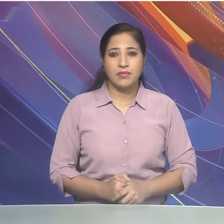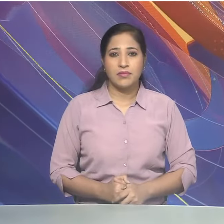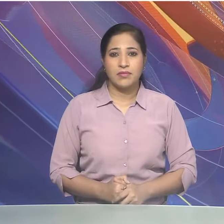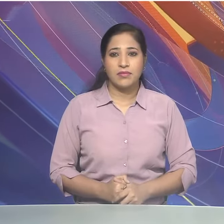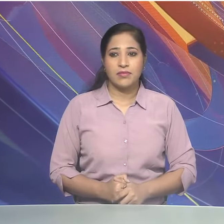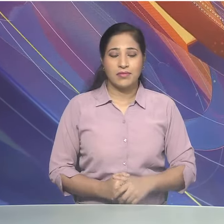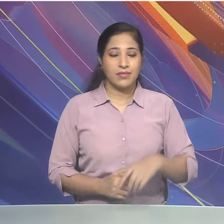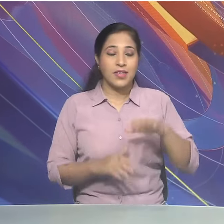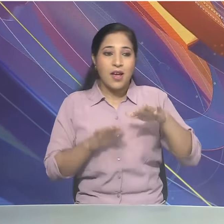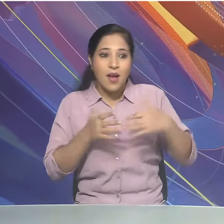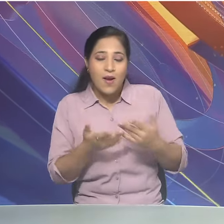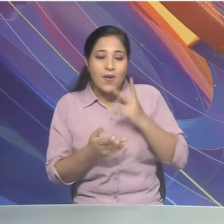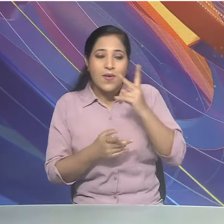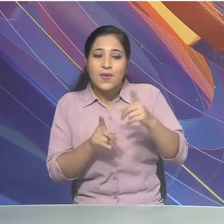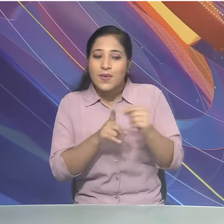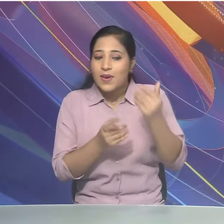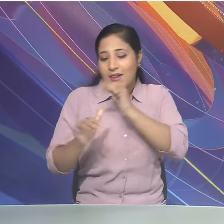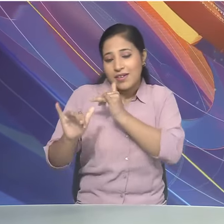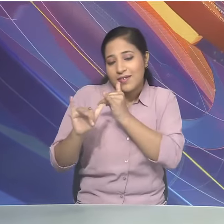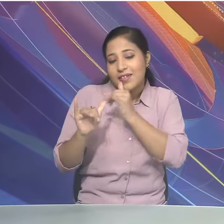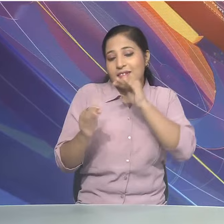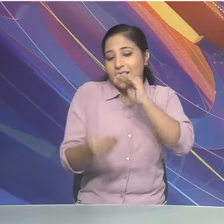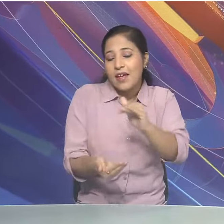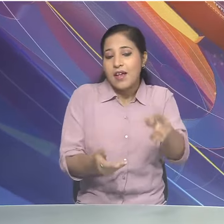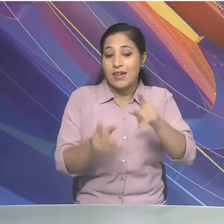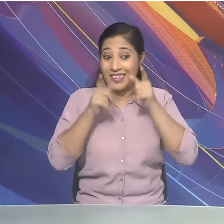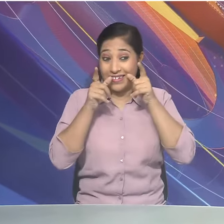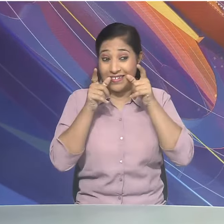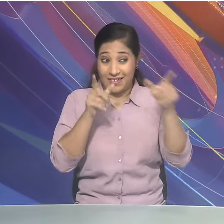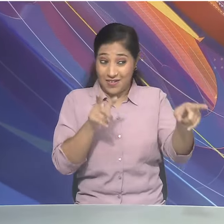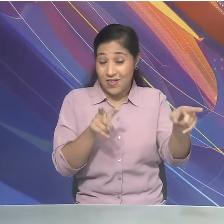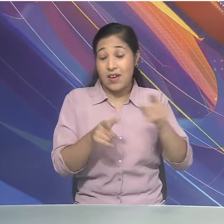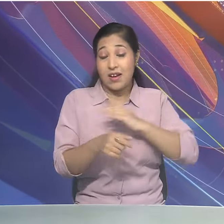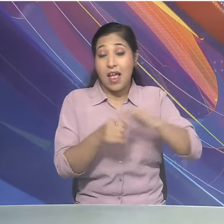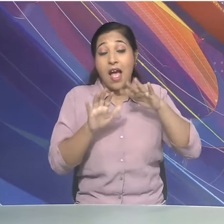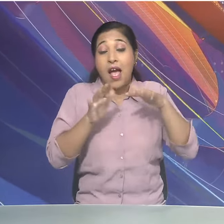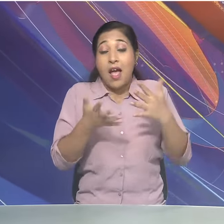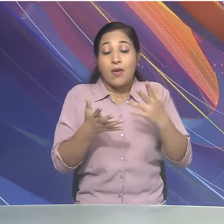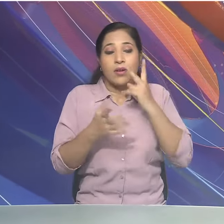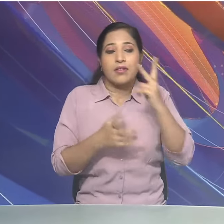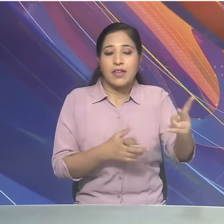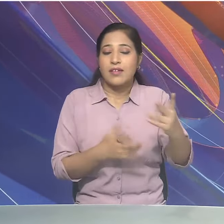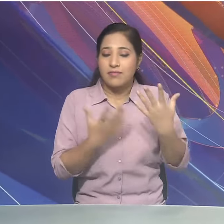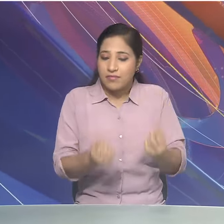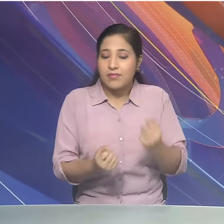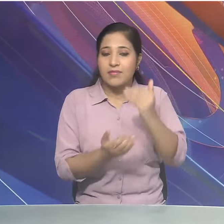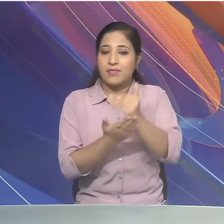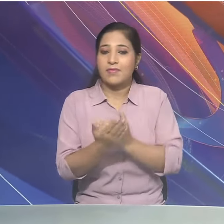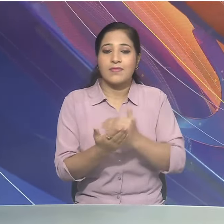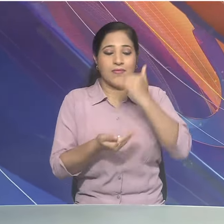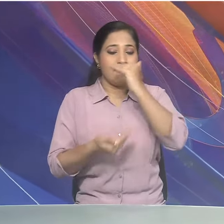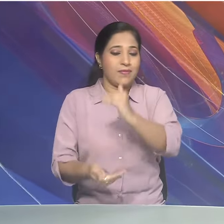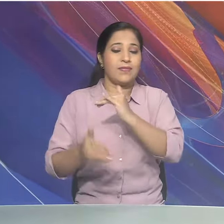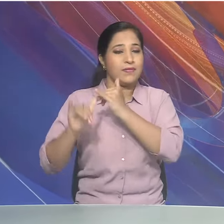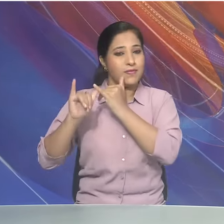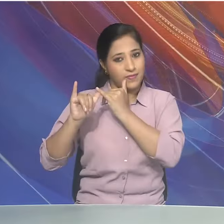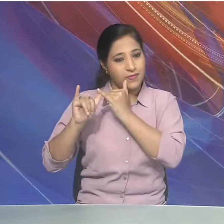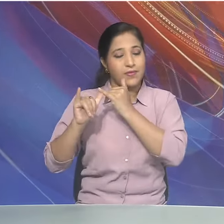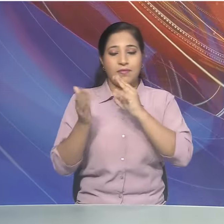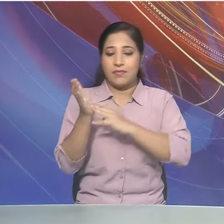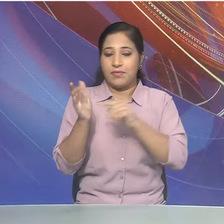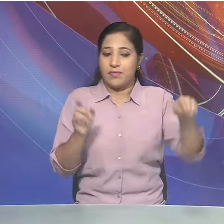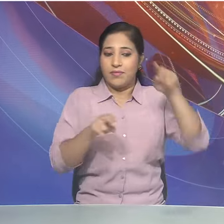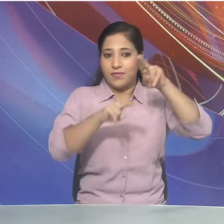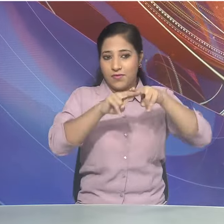तो कैसे करेंगे बालकरिष्ट न इस खतरनाक राक्षस का सामना जानने के लिए देखिए धारवाहिक बालकरिष्ट सोंबार से